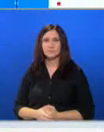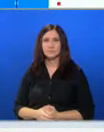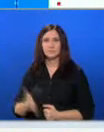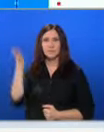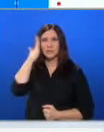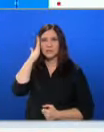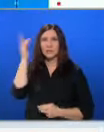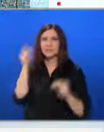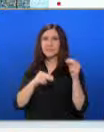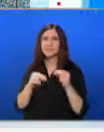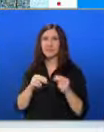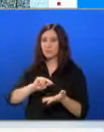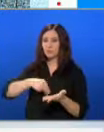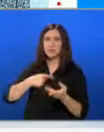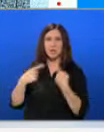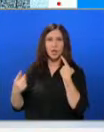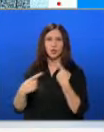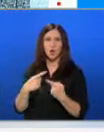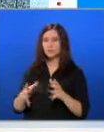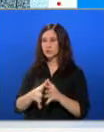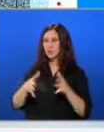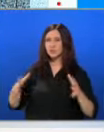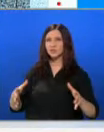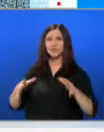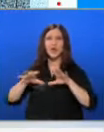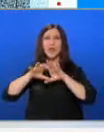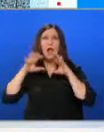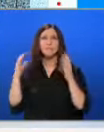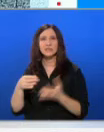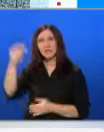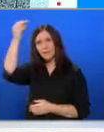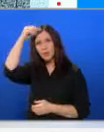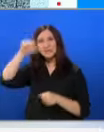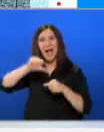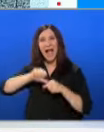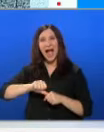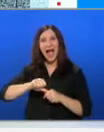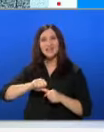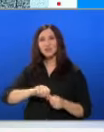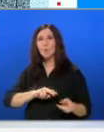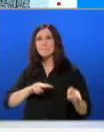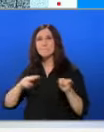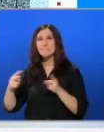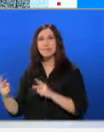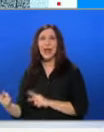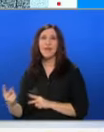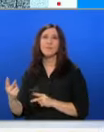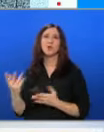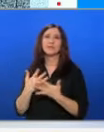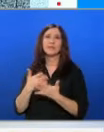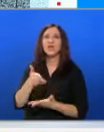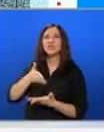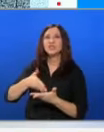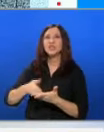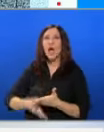В Министерския съвет подписаха договор за разширение на капацитата на българската газопреносна мрежа, част от